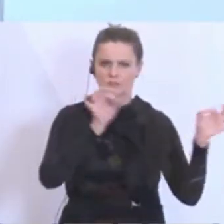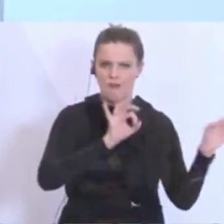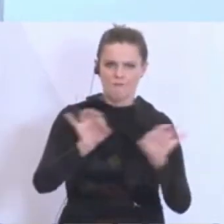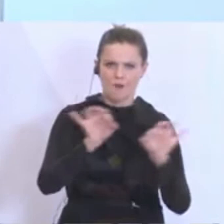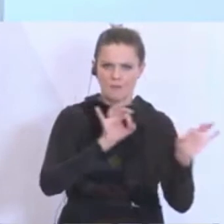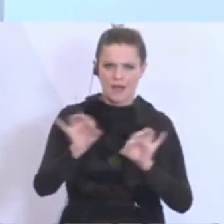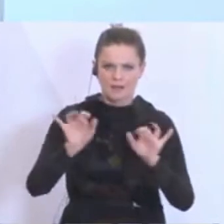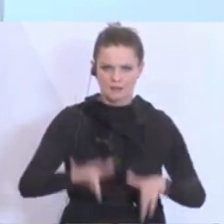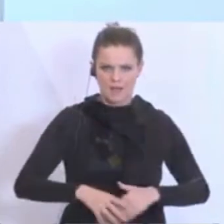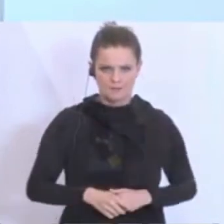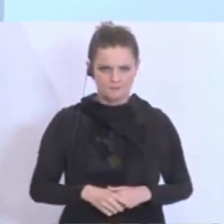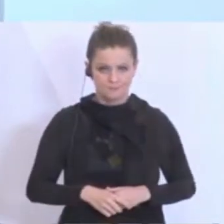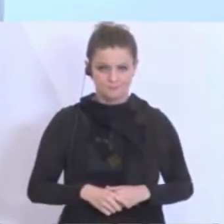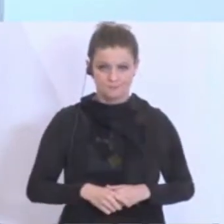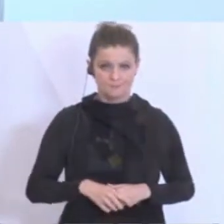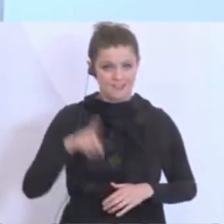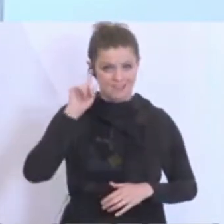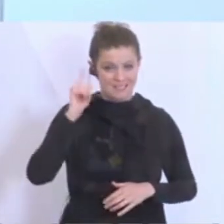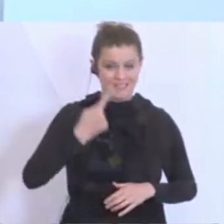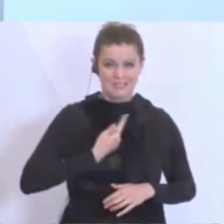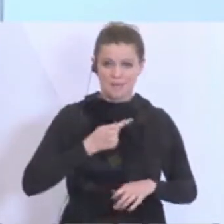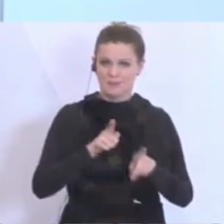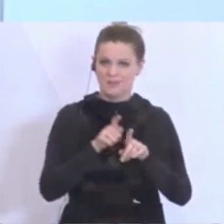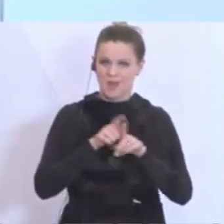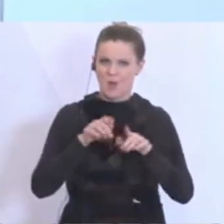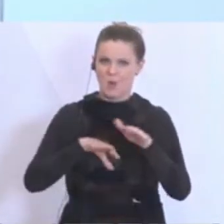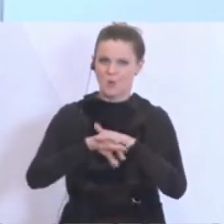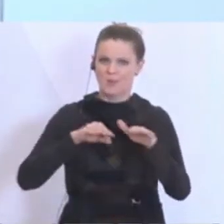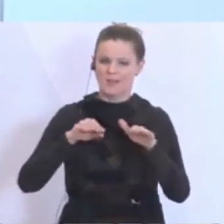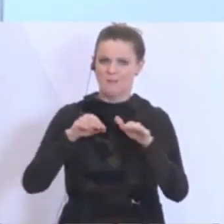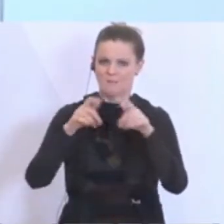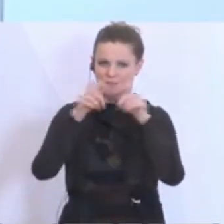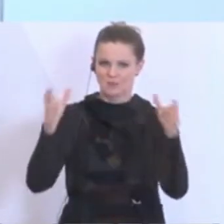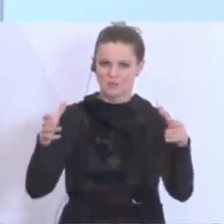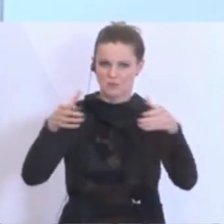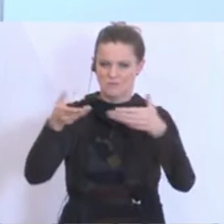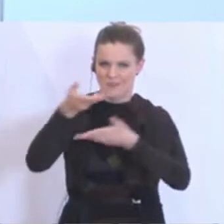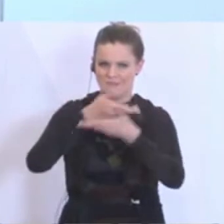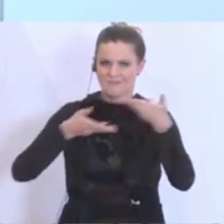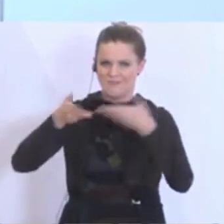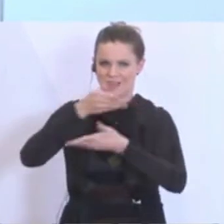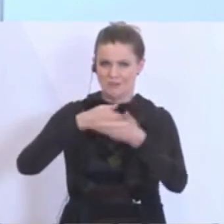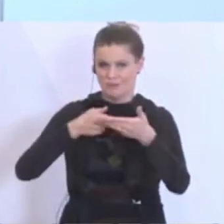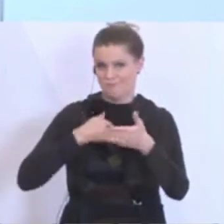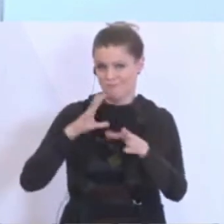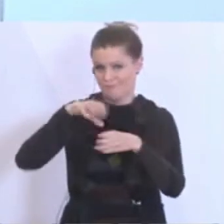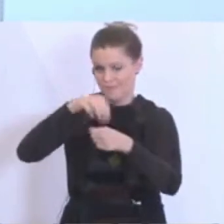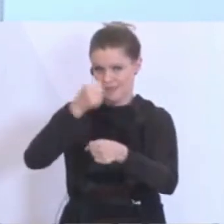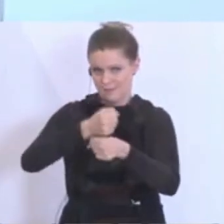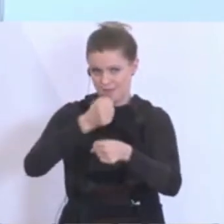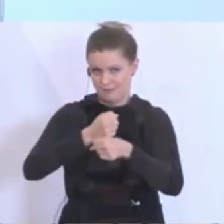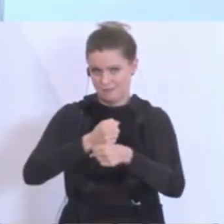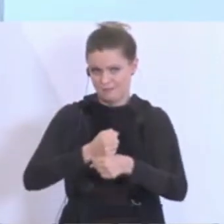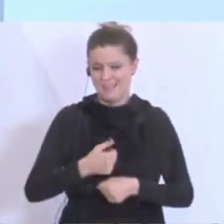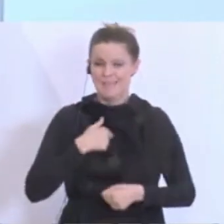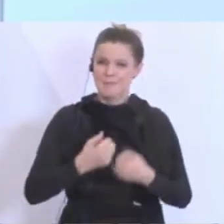Ich selbst komme auch, wie Sie wissen, aus einer Unternehmensgruppe, aus der Wirtschaft. Und aus voller